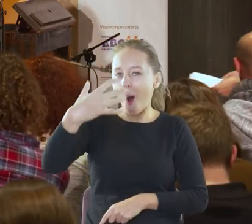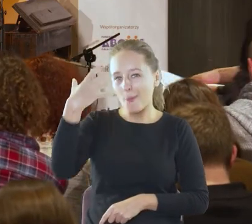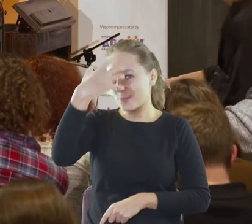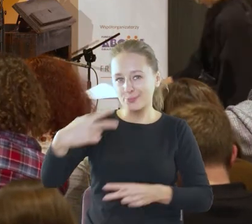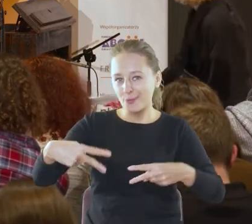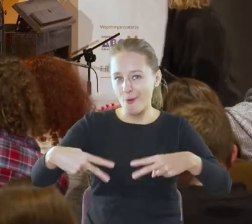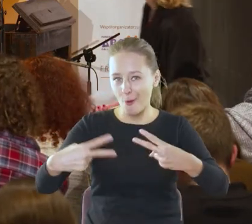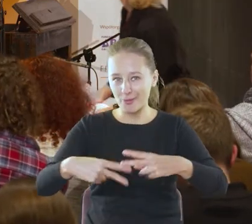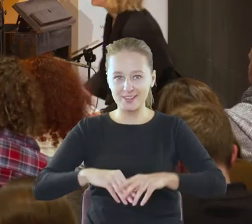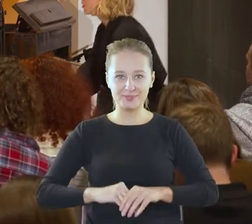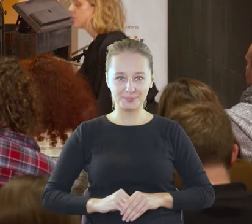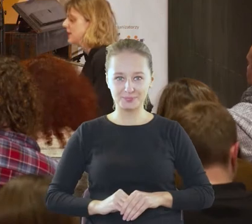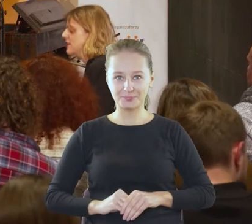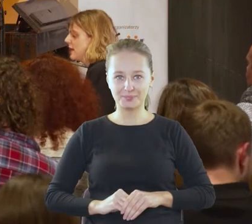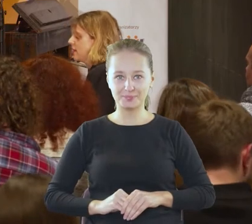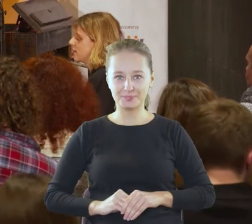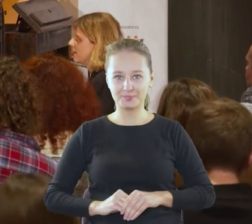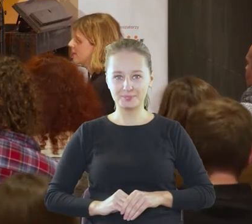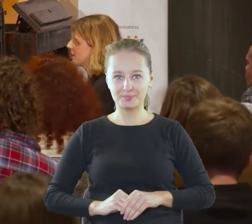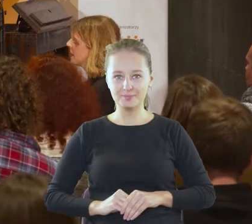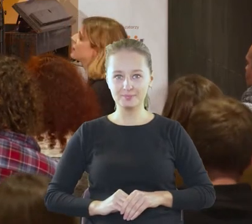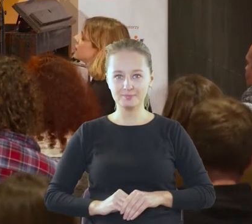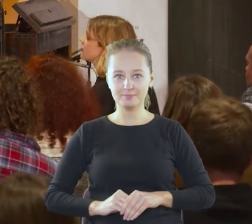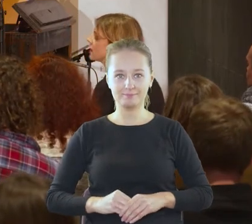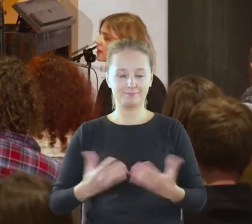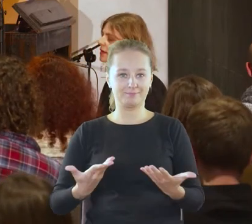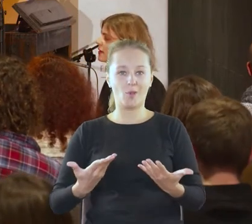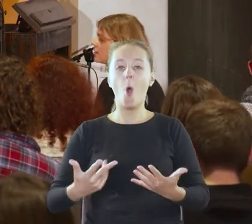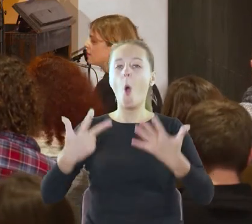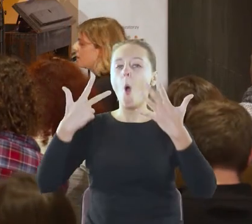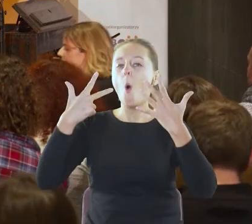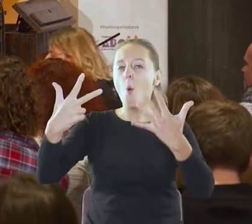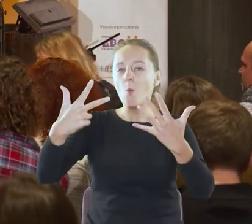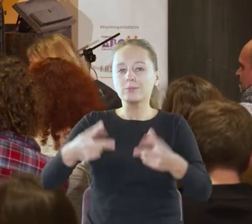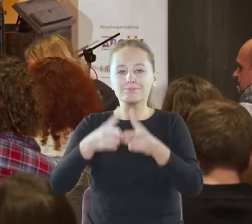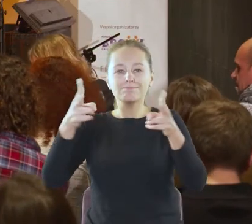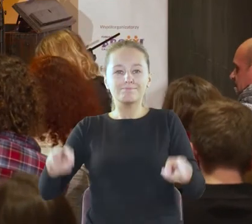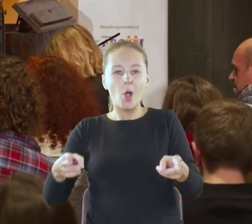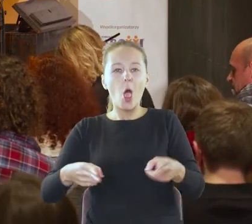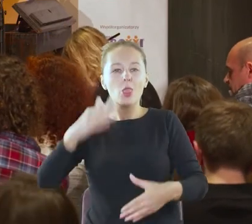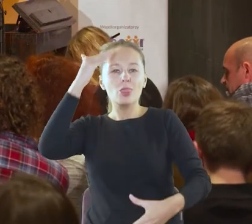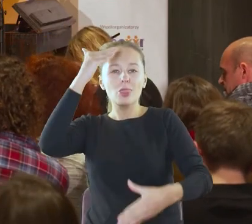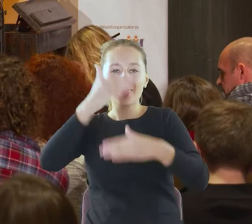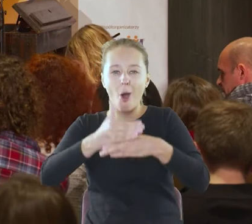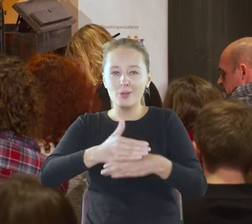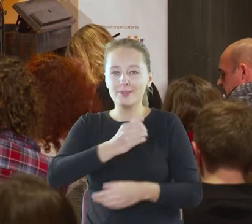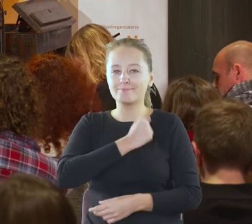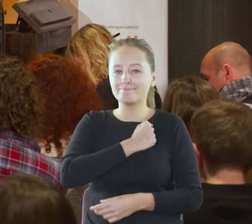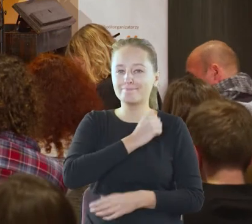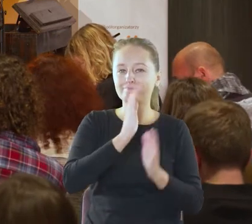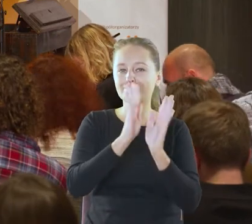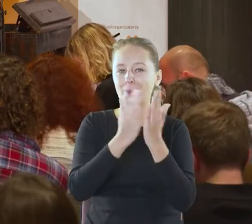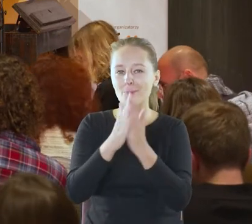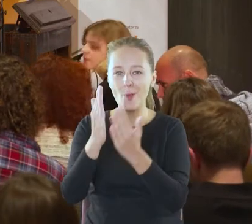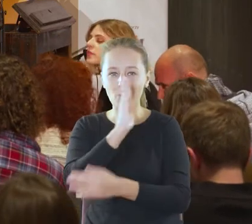na 8. edycji Nocy Bibliotek, która